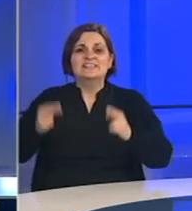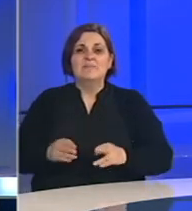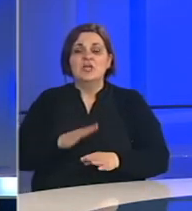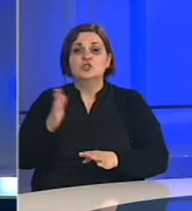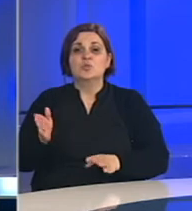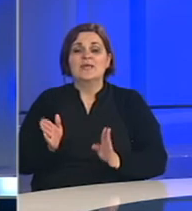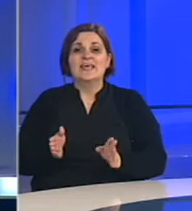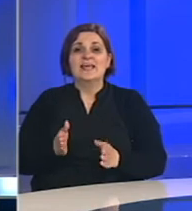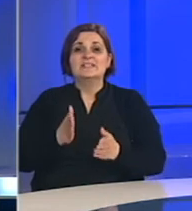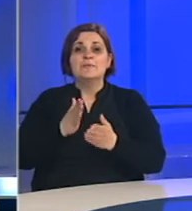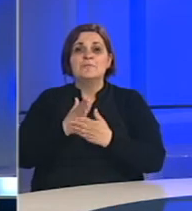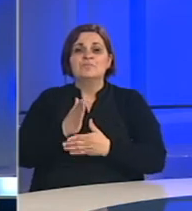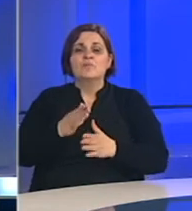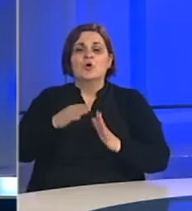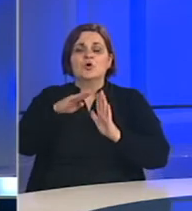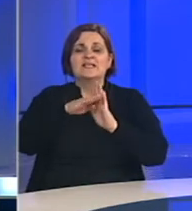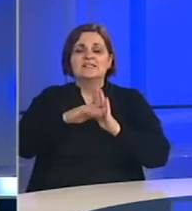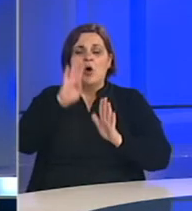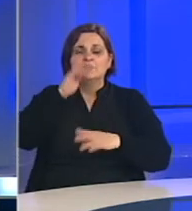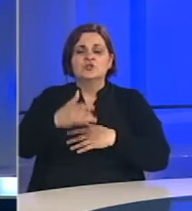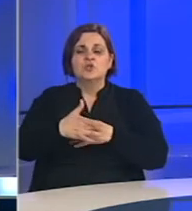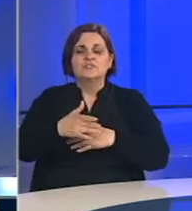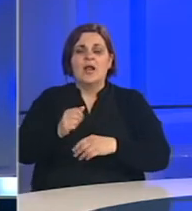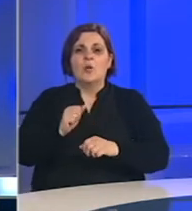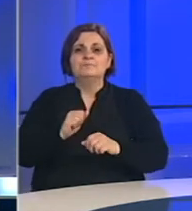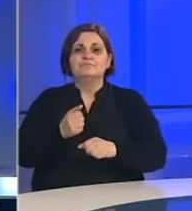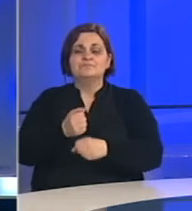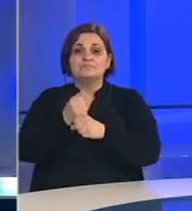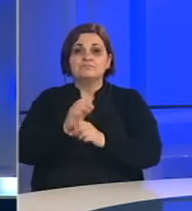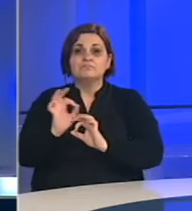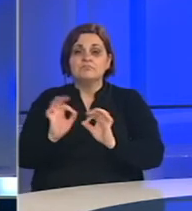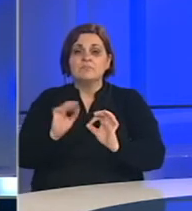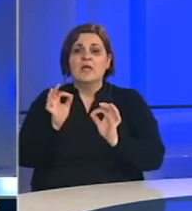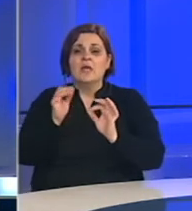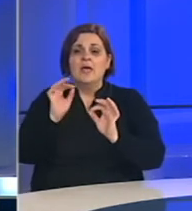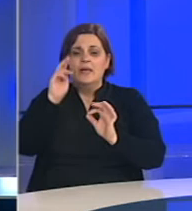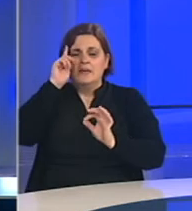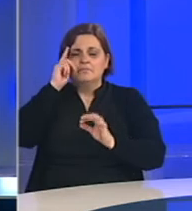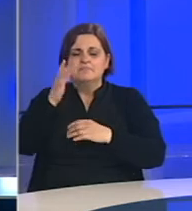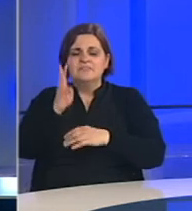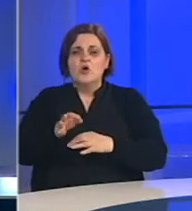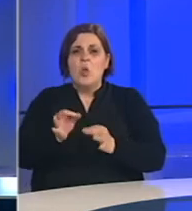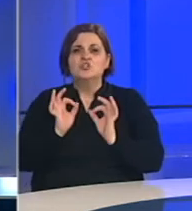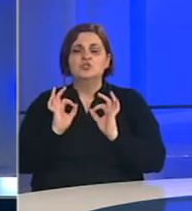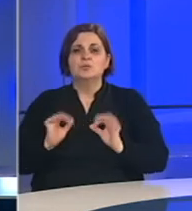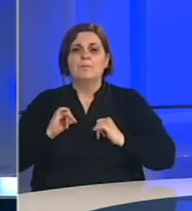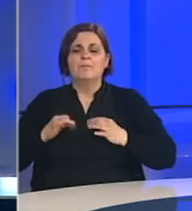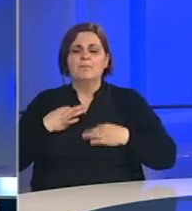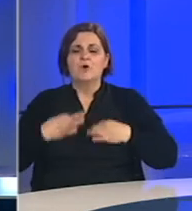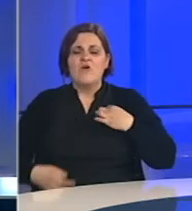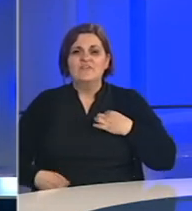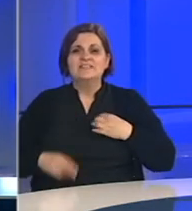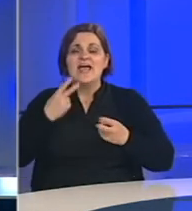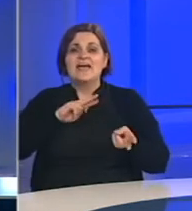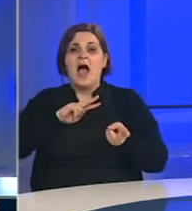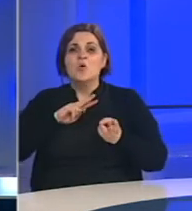strane da ćemo kroz zakon o psihološkoj djelatnosti urediti djelovanje psihološke struke u svim područjima kao i djelovanje